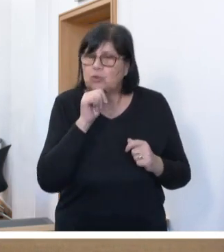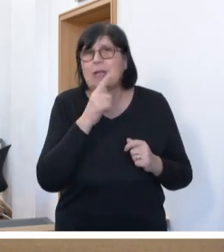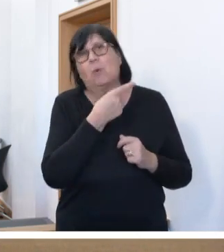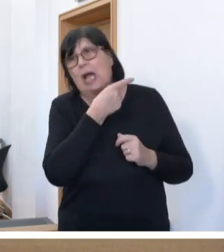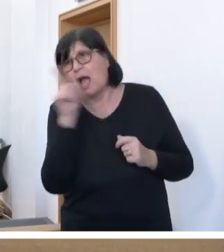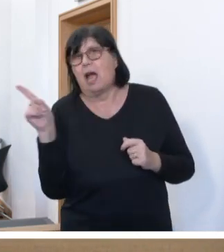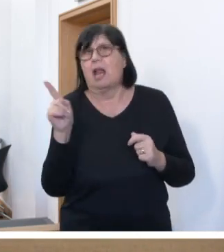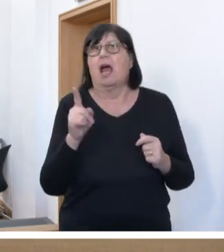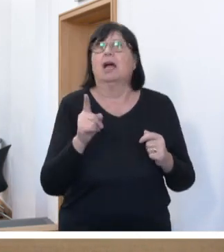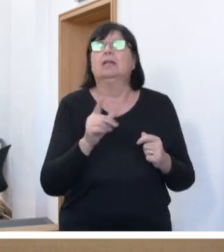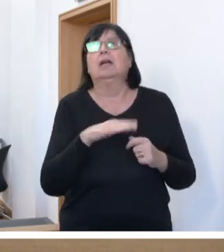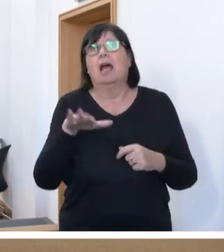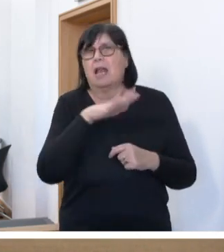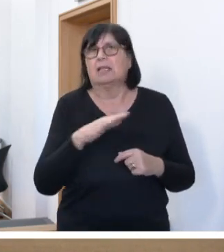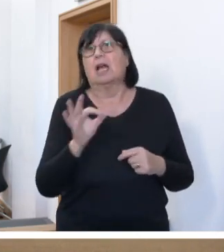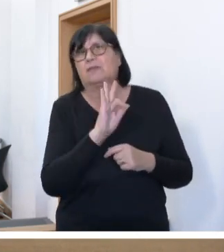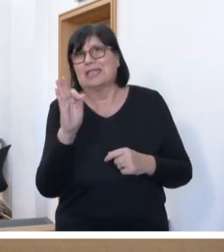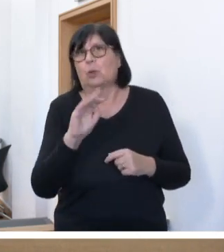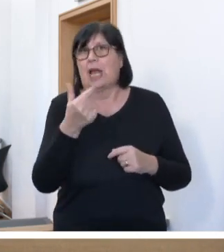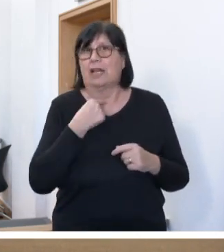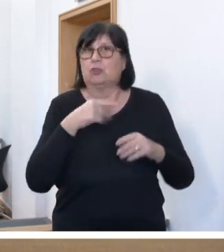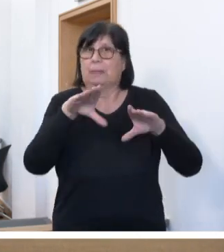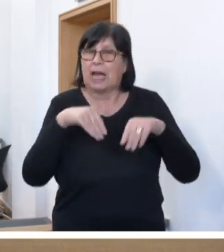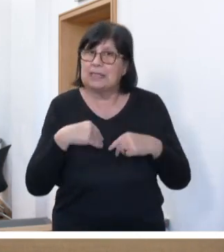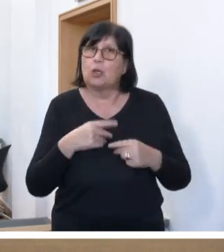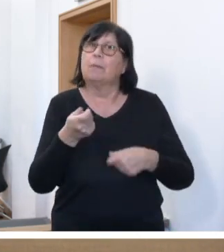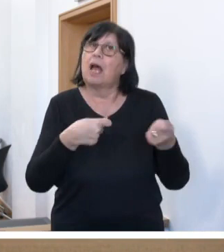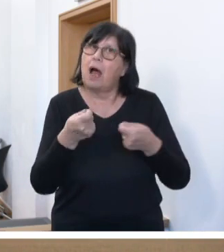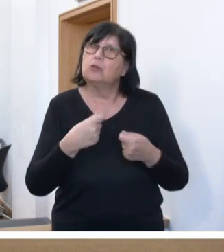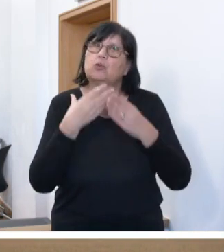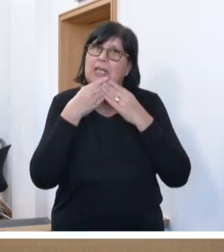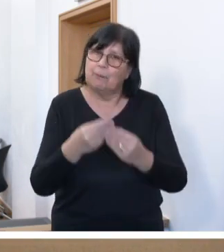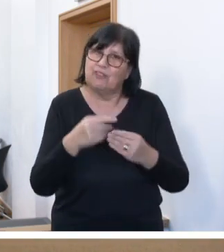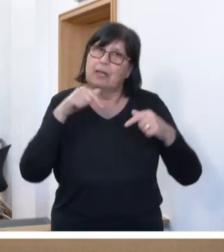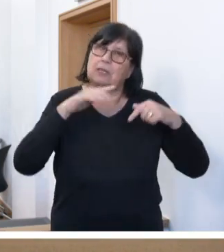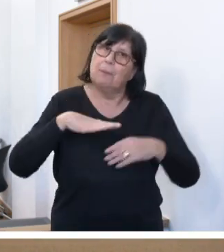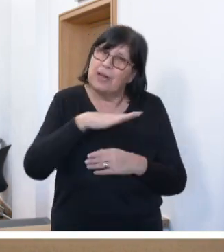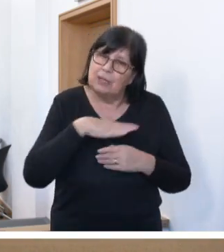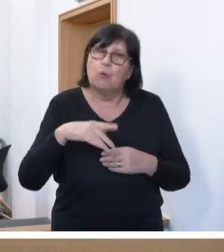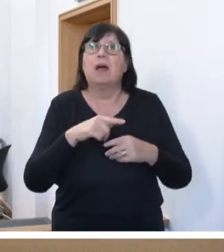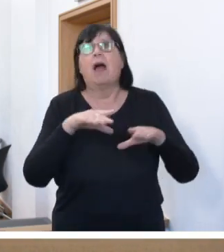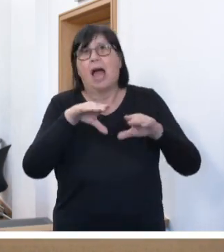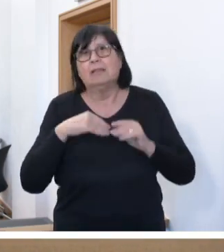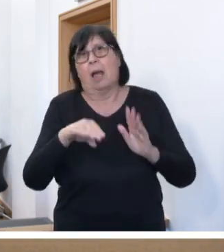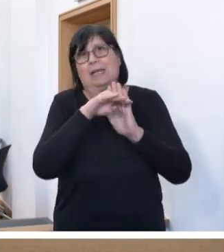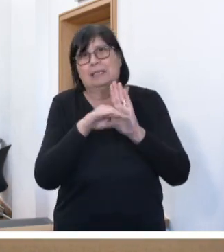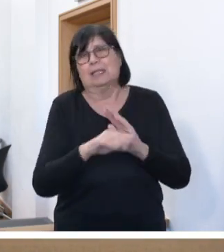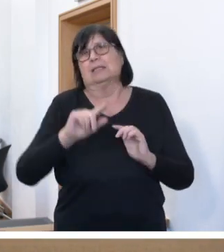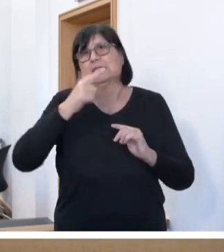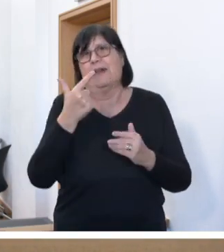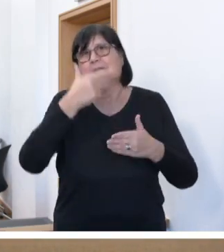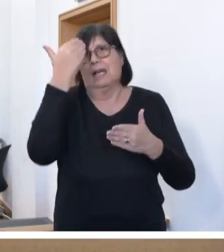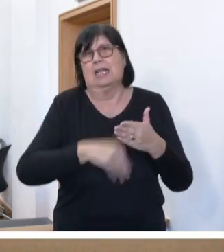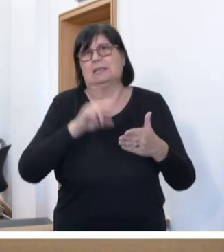Landtagsfraktionen einstimmig angenommen und der Ausschuss empfiehlt dem Plenum die Annahme des Gesetzes in zweiter und